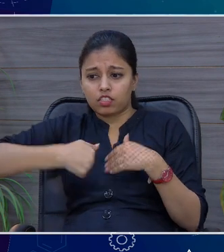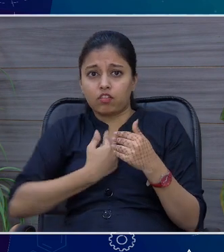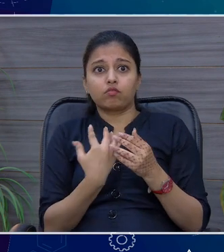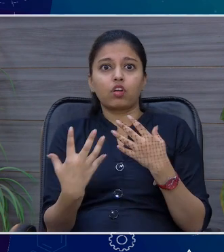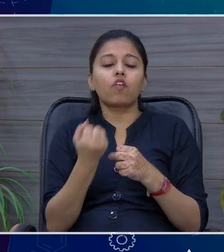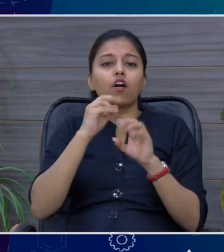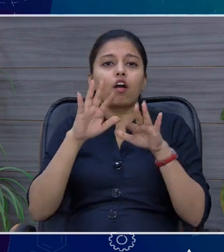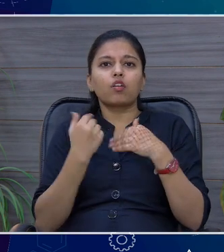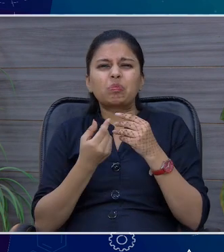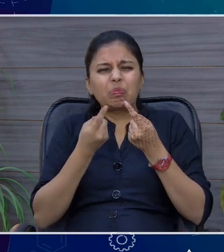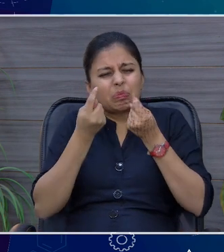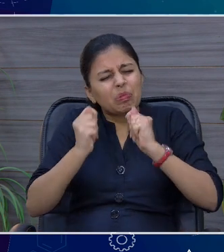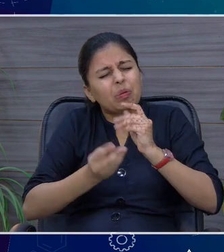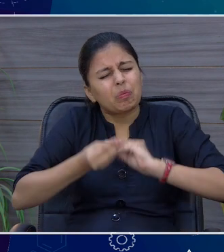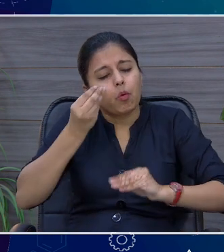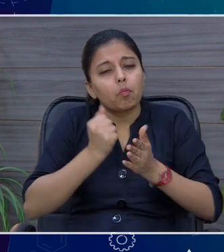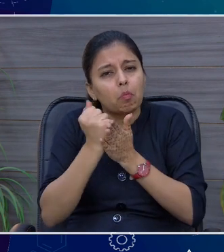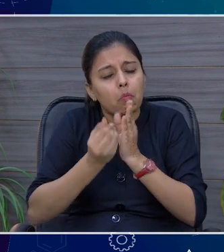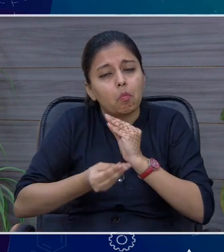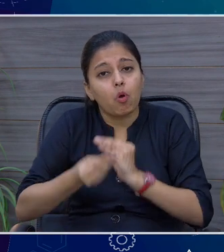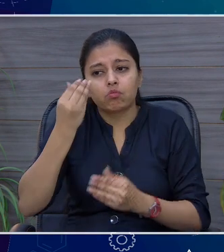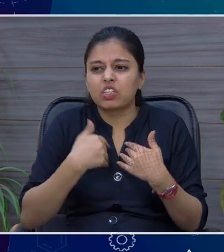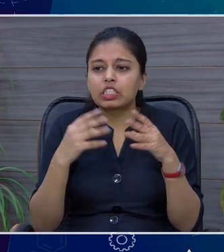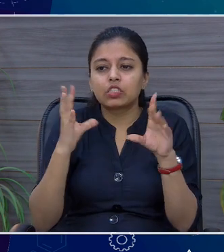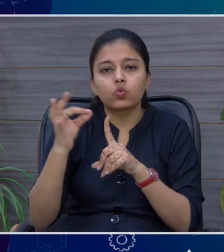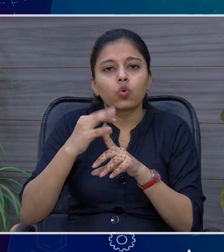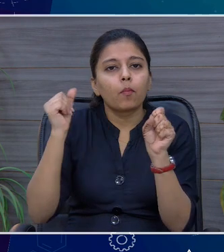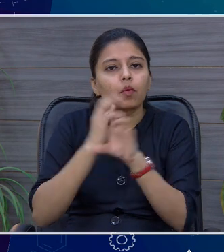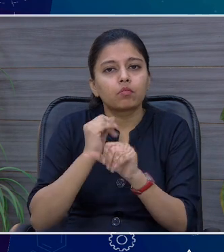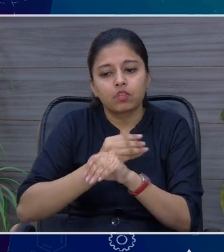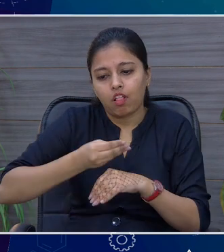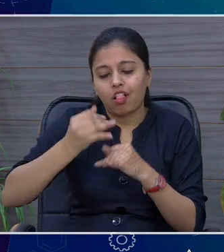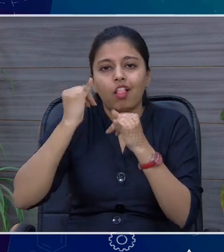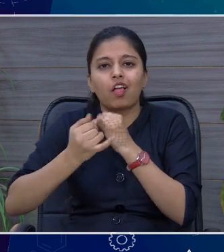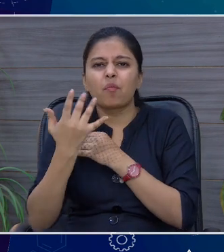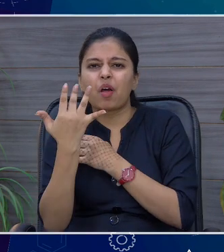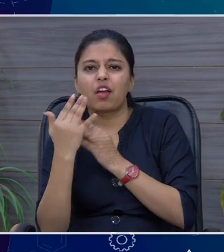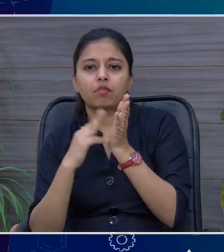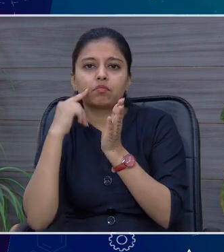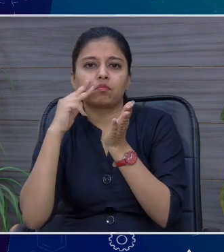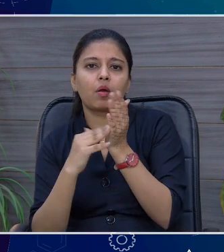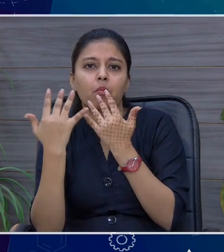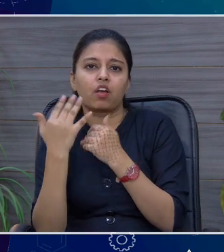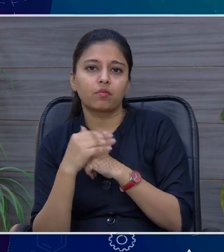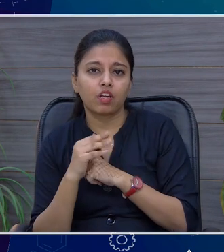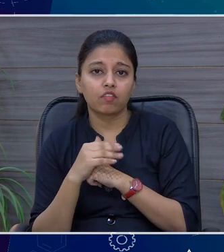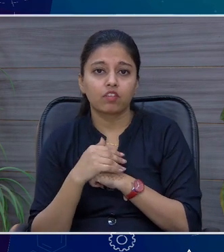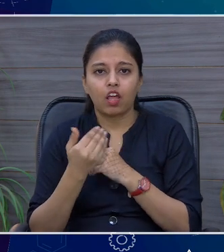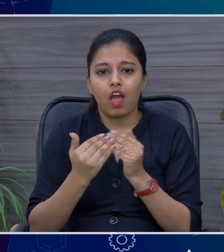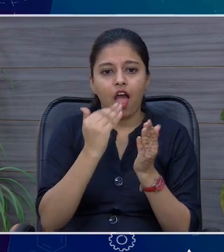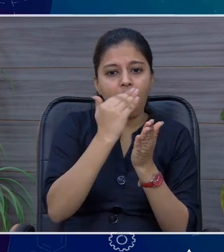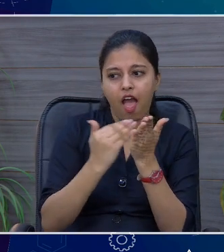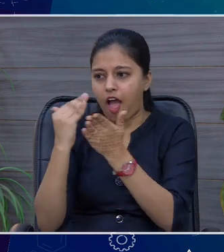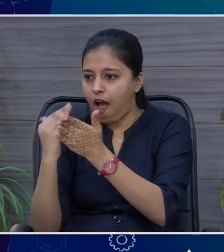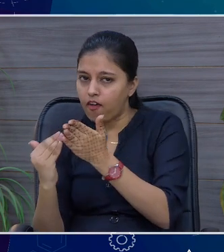बहुत सारे अफर्ट्स करने होंगे सब को और जो हम कर भी रहे हमारे पास अंतिम फांच मिनिट बचे हैं और मैं आप दोनों को आदा-दा समय देने का